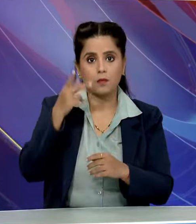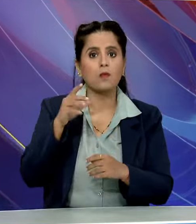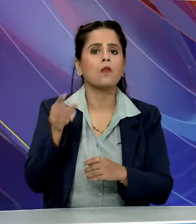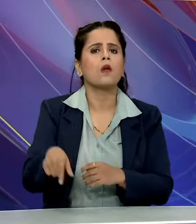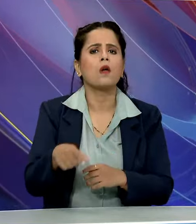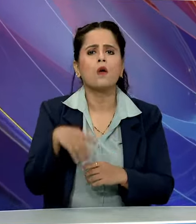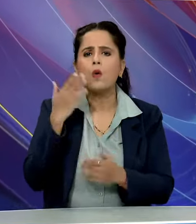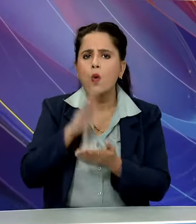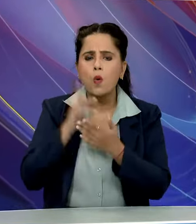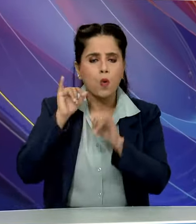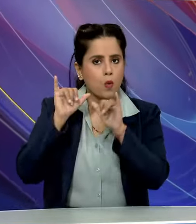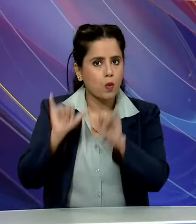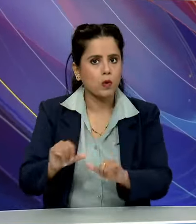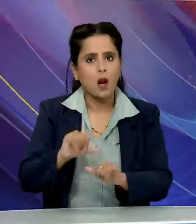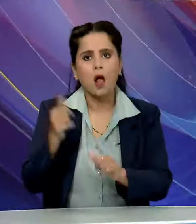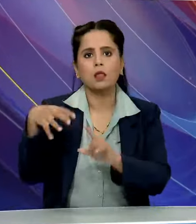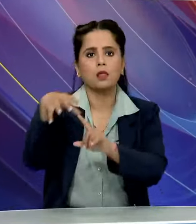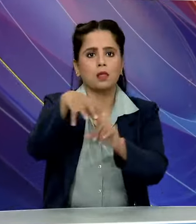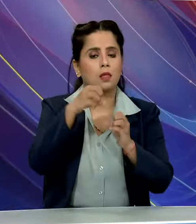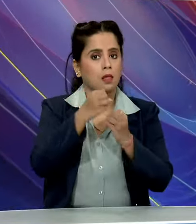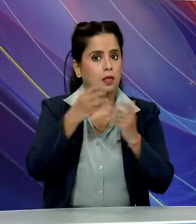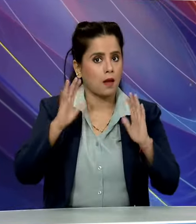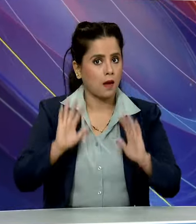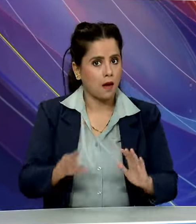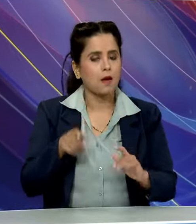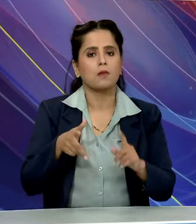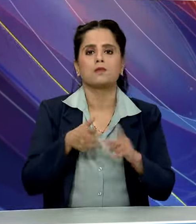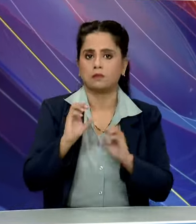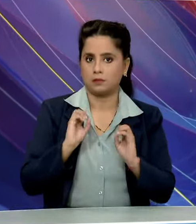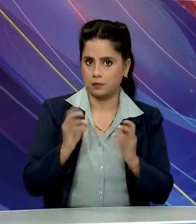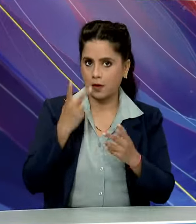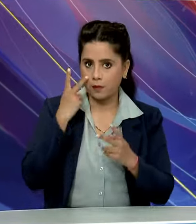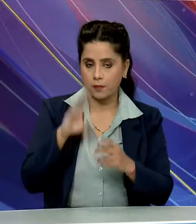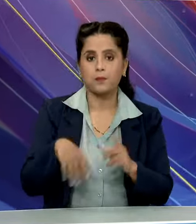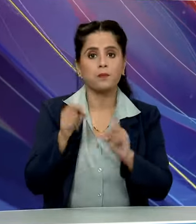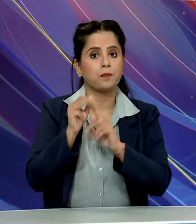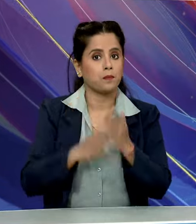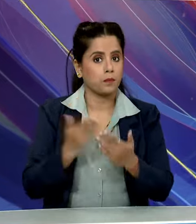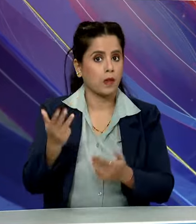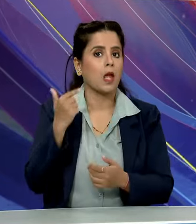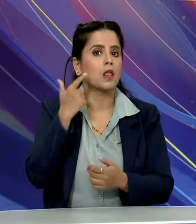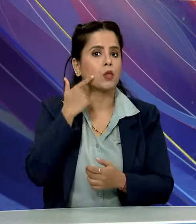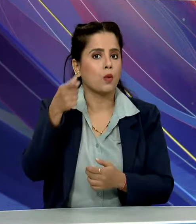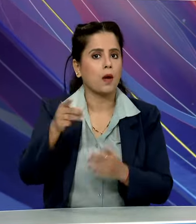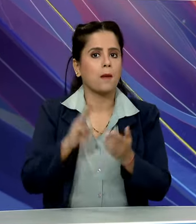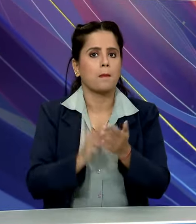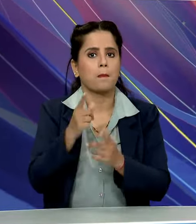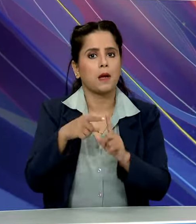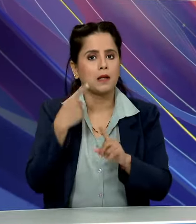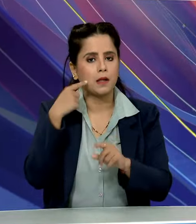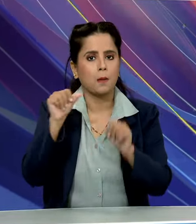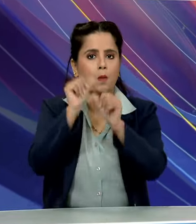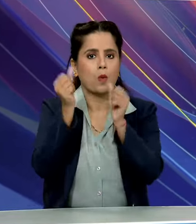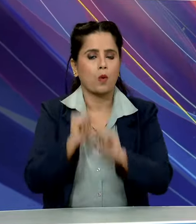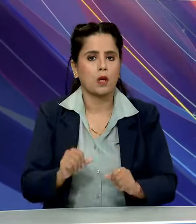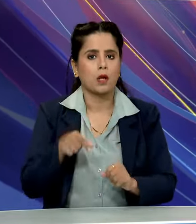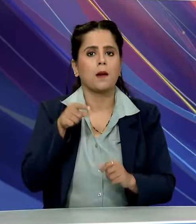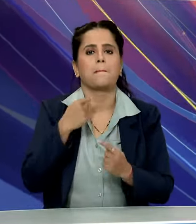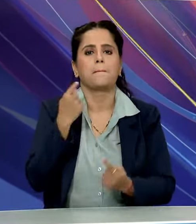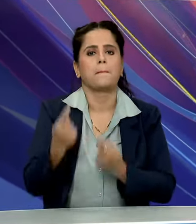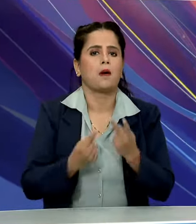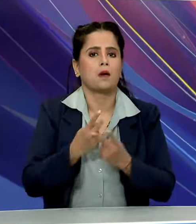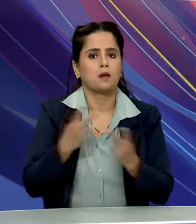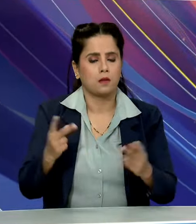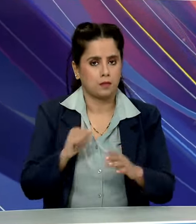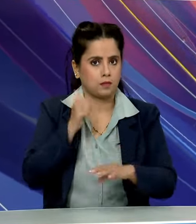च्छात्रवास एवां अन्य भवनों की आधार शिला रखी वही प्रधान मंत्री ने इंदार में मल्टी मोडल लोजिस्टिक्स पार्क के